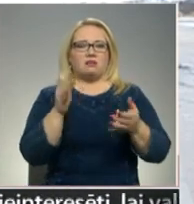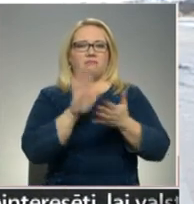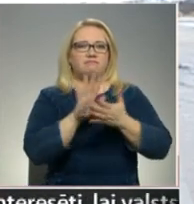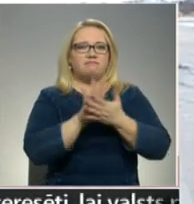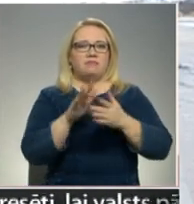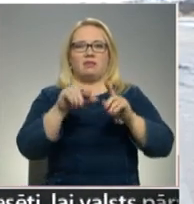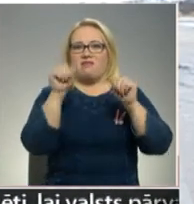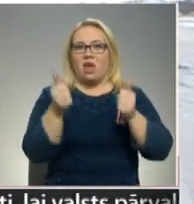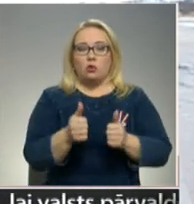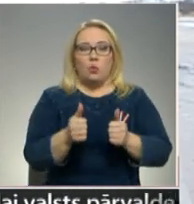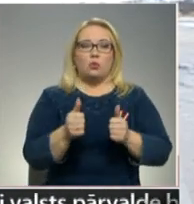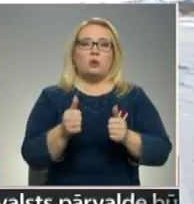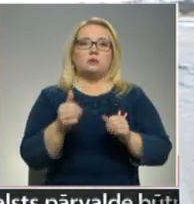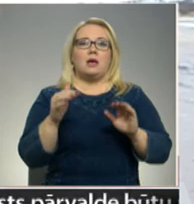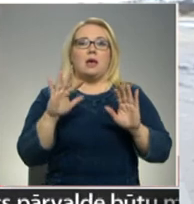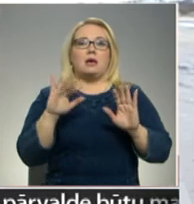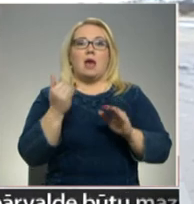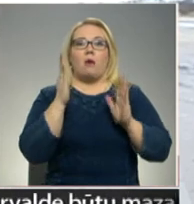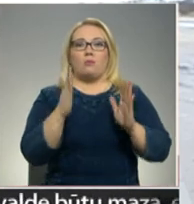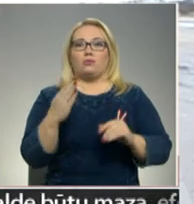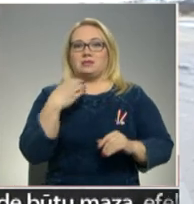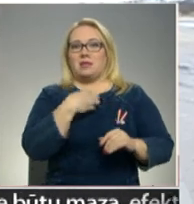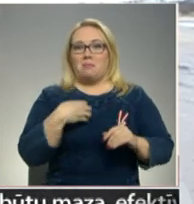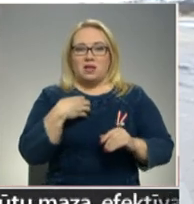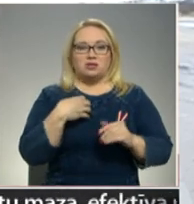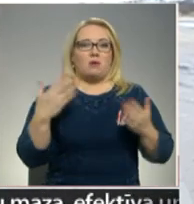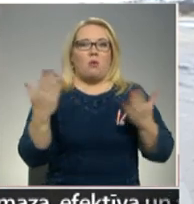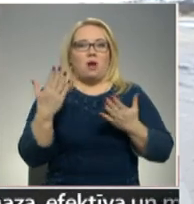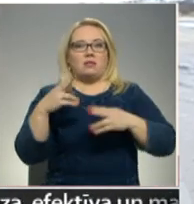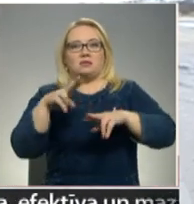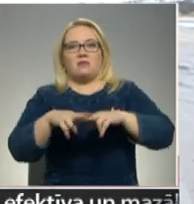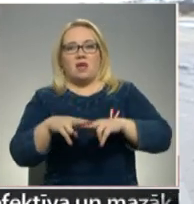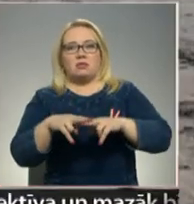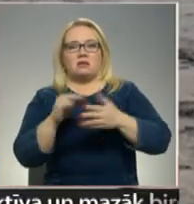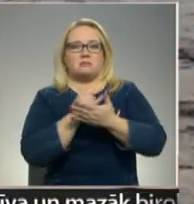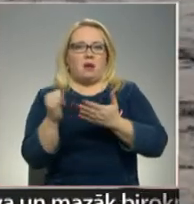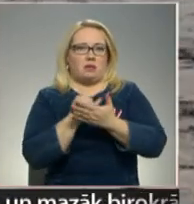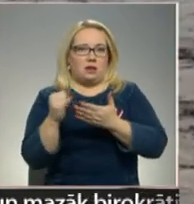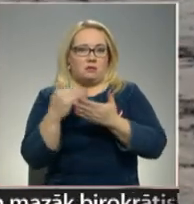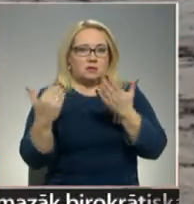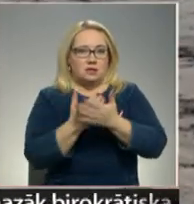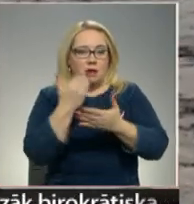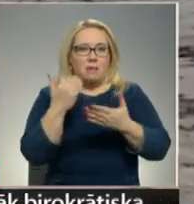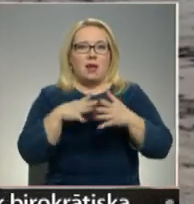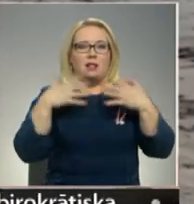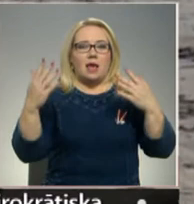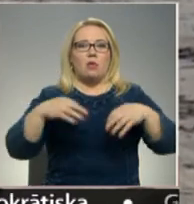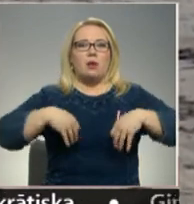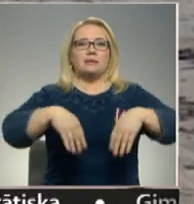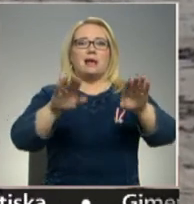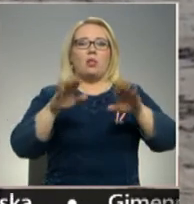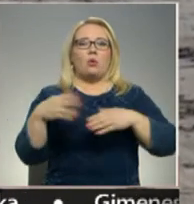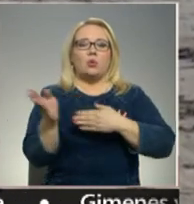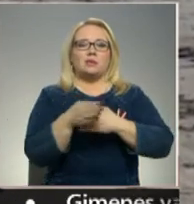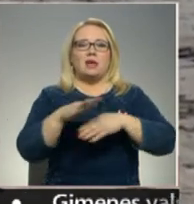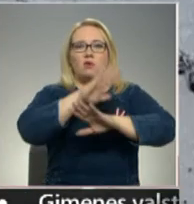neveidotos. Ja būs nepieciešams vēl kādas vietas pārtīvīsim. Lielais izskalotos zivju apjoms